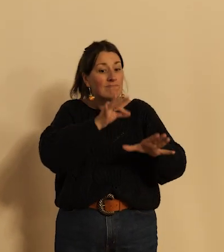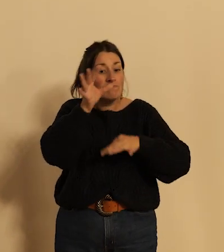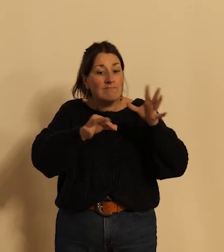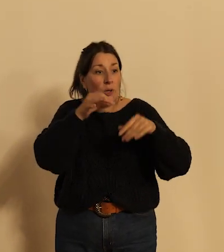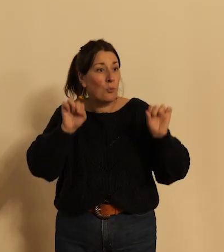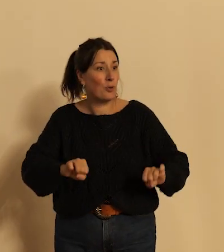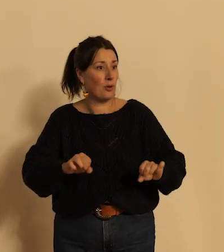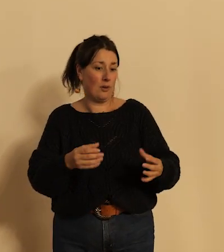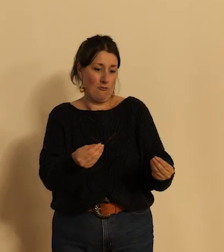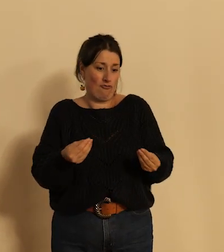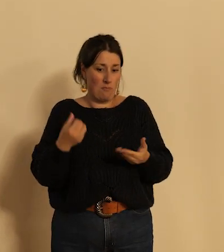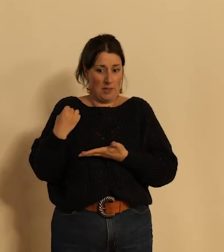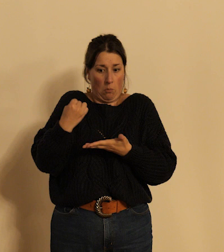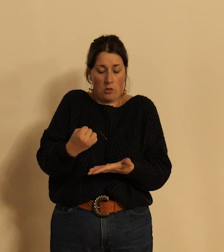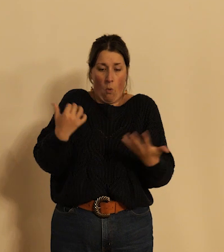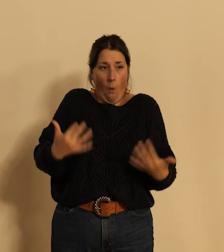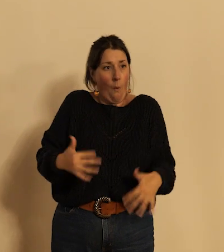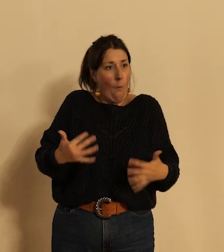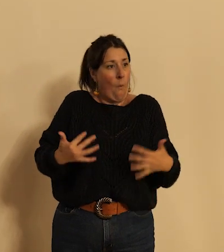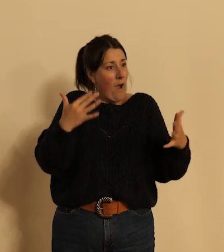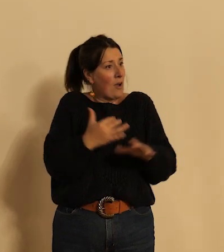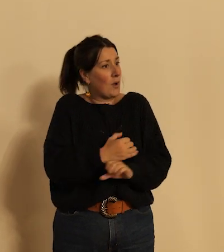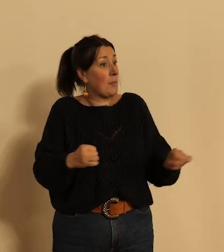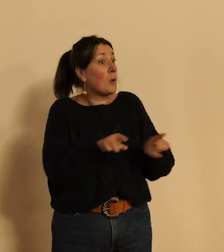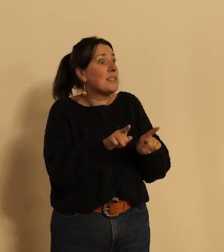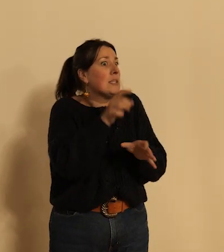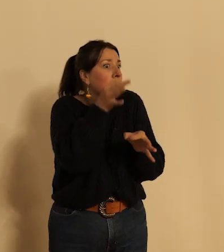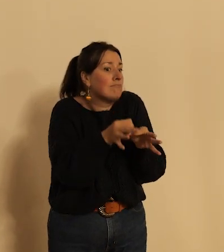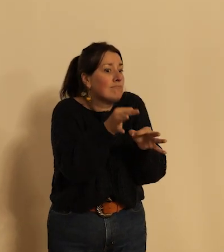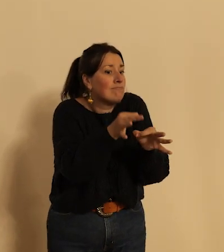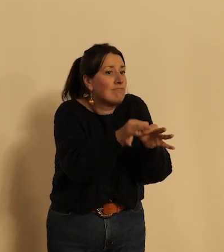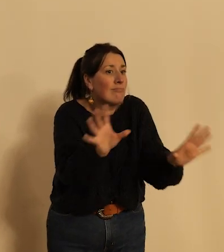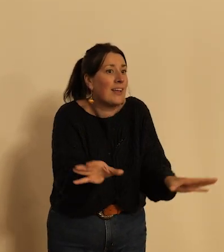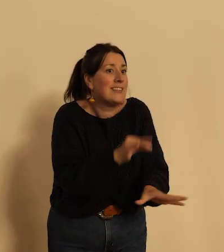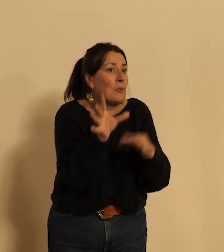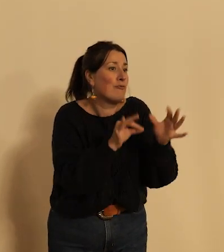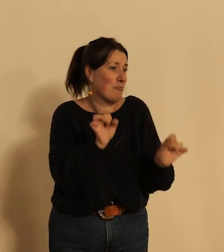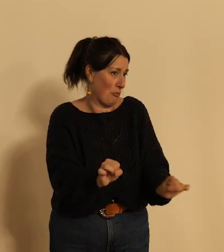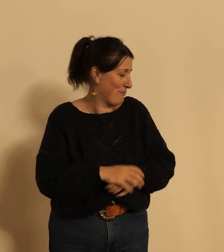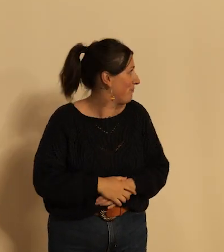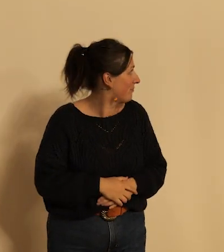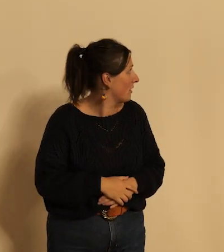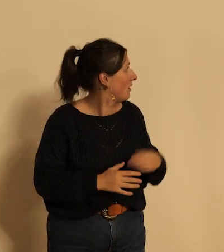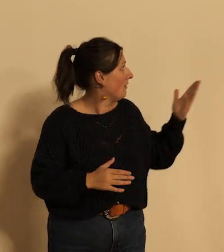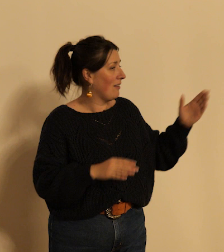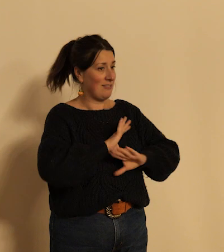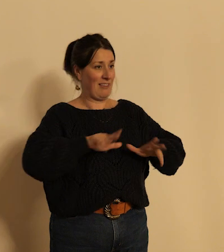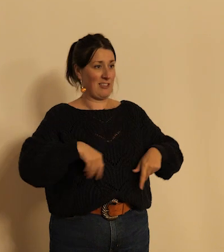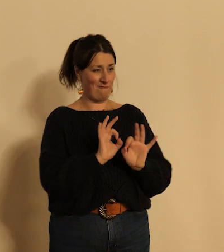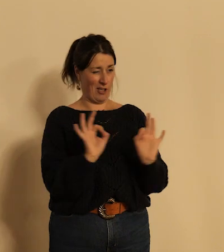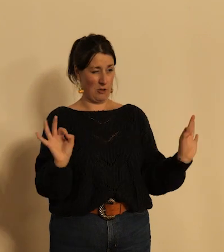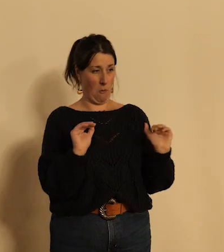notre terroir le paysage viticole alors ma dernière phrase